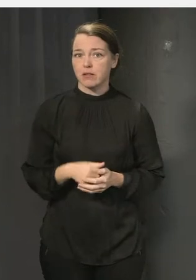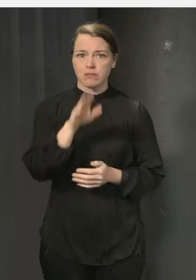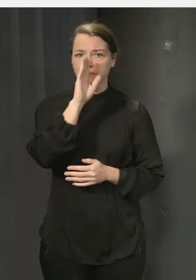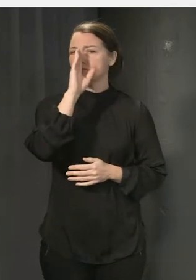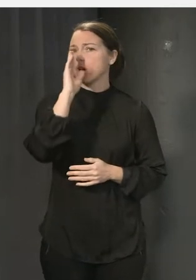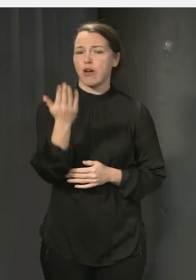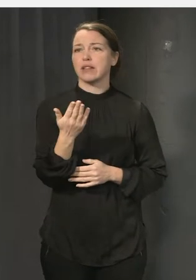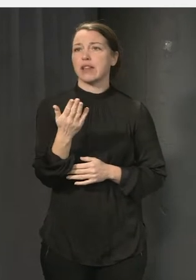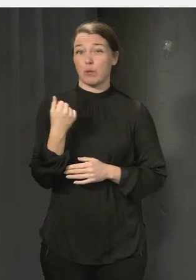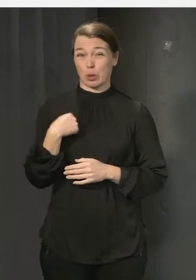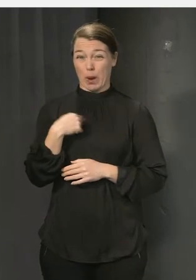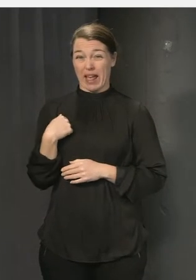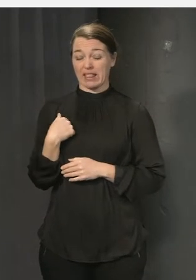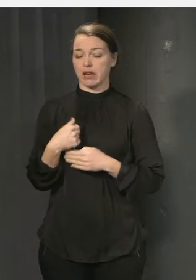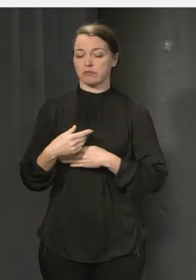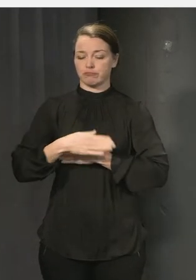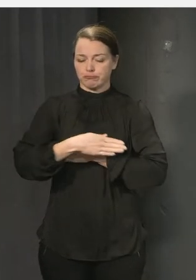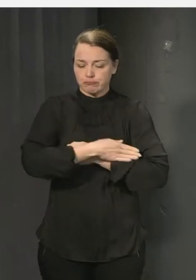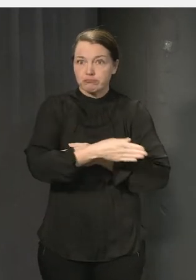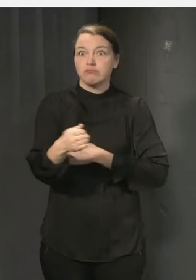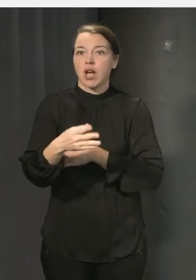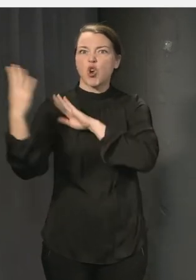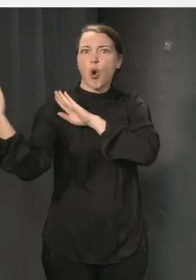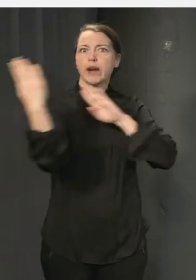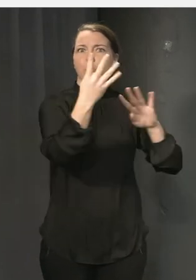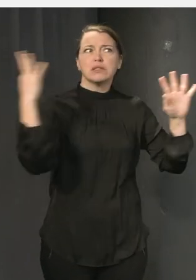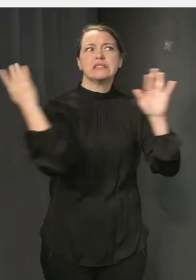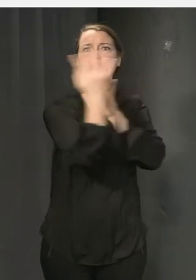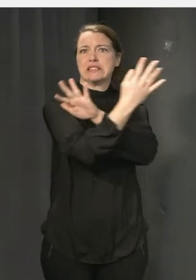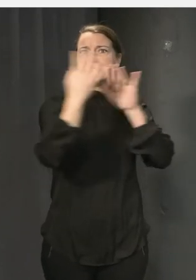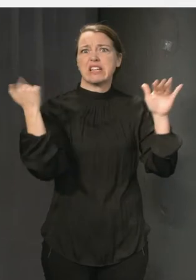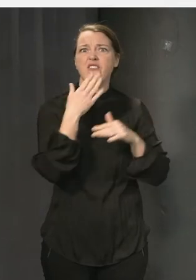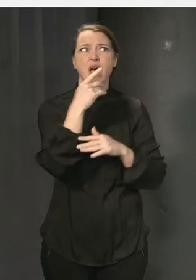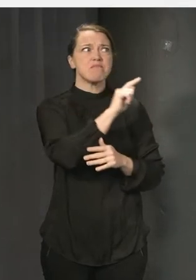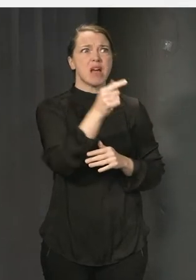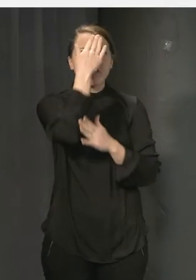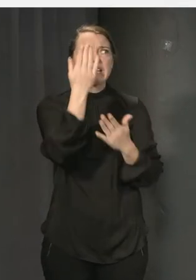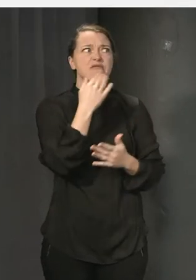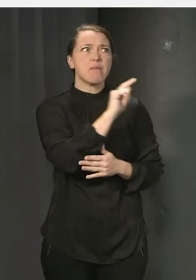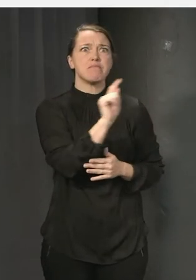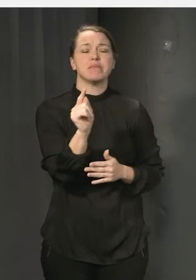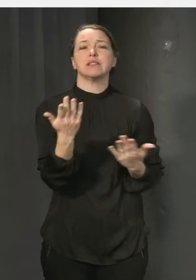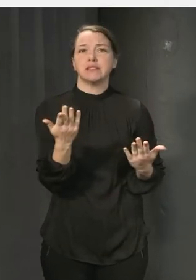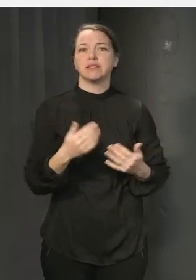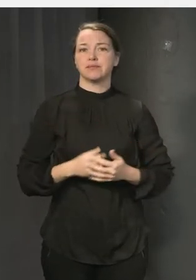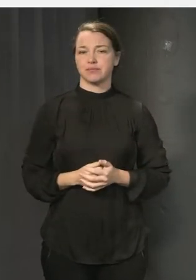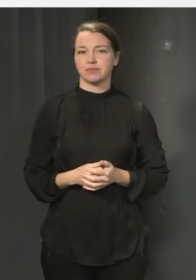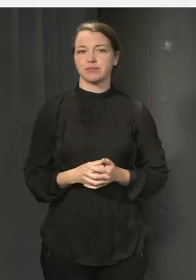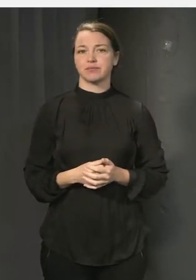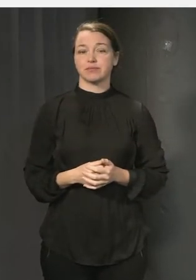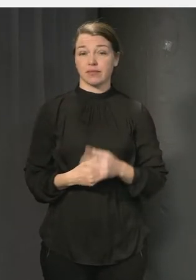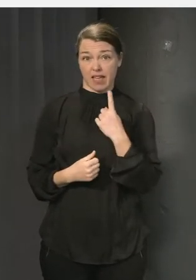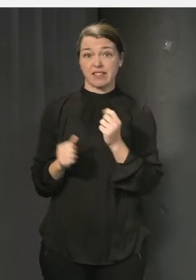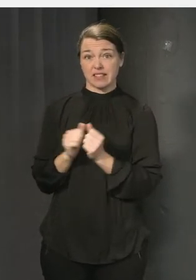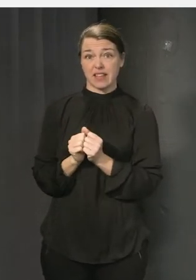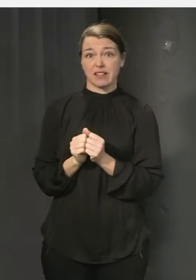behöver öppna en toalettdör rakt ut i en korridor och inte veta vem man möter. Och det är också ett sätt